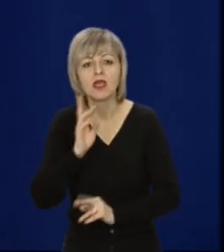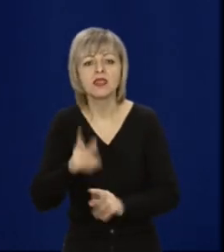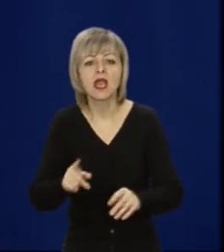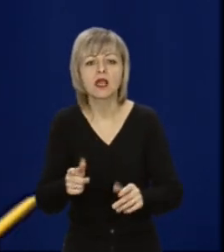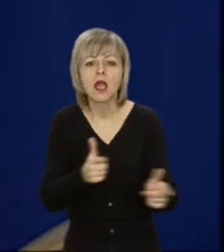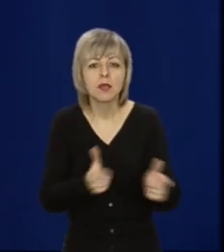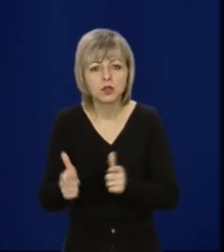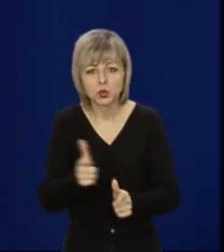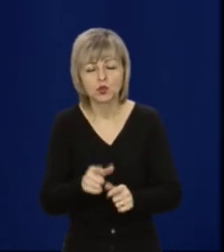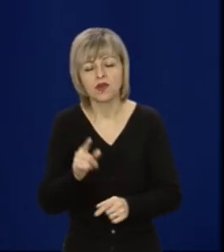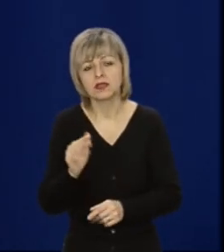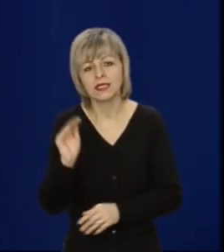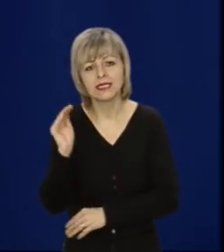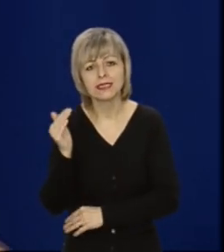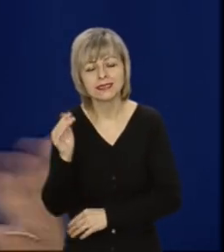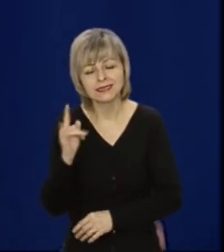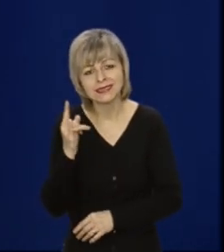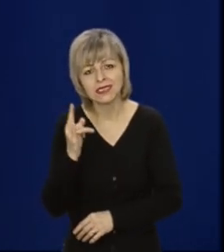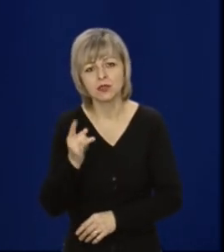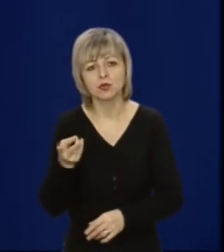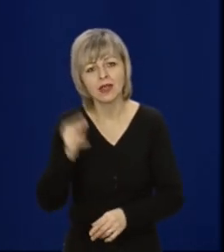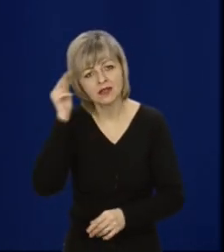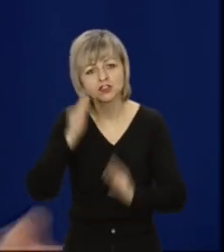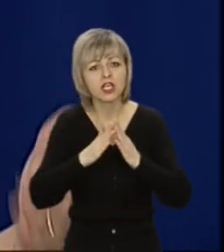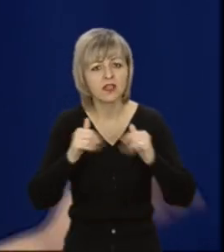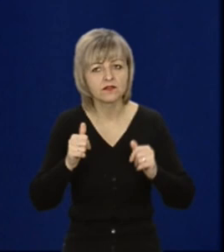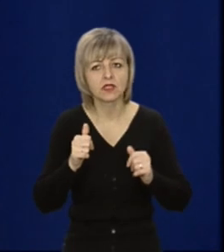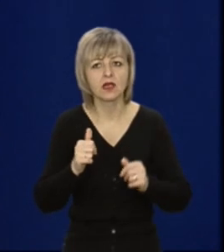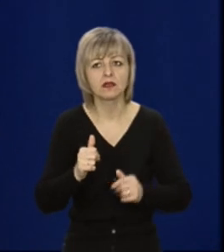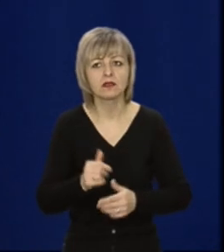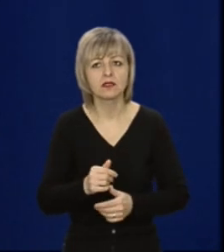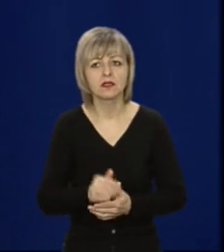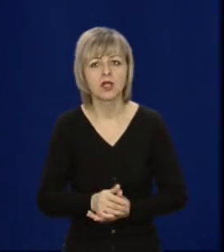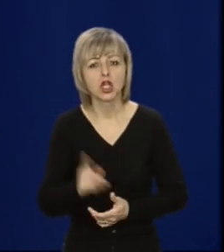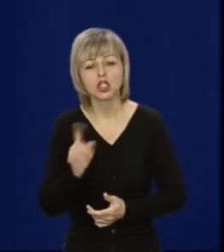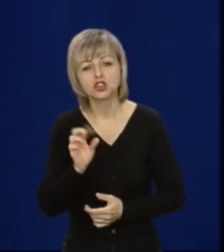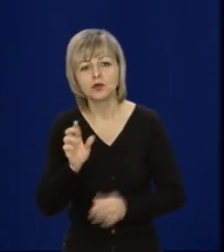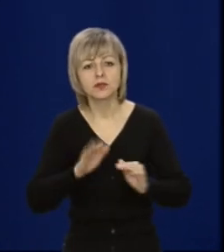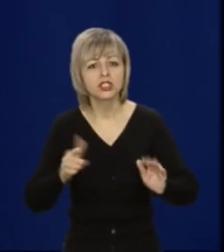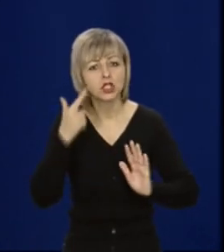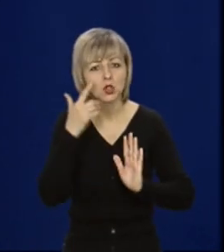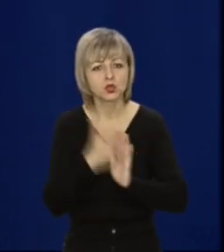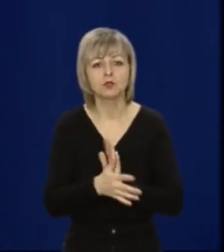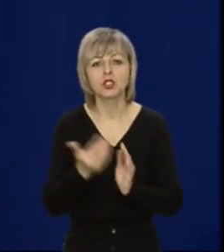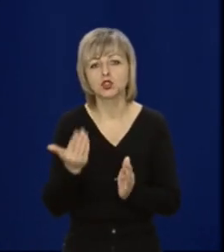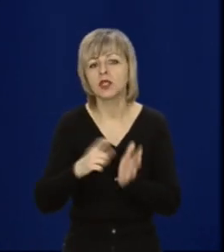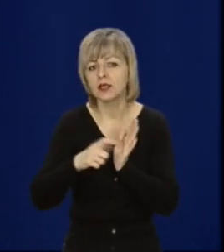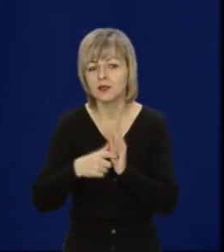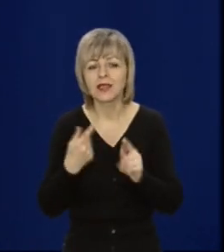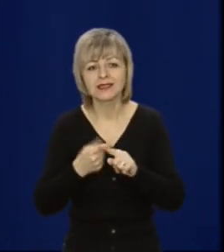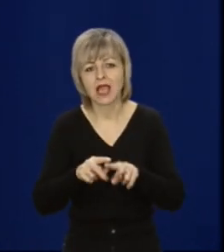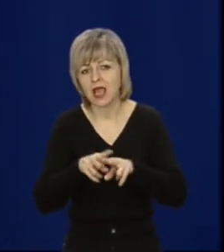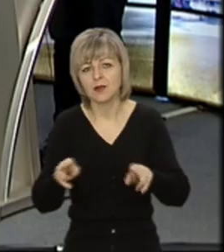навчання дома. Чи можливі восприймати дитині квартиру як шкільний кабінет, і, власне, як її мотивувати